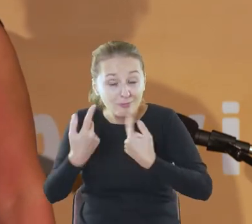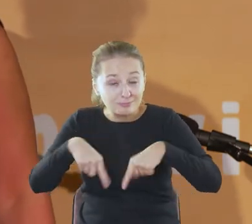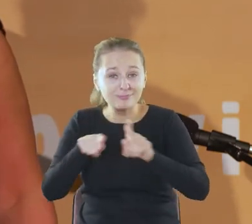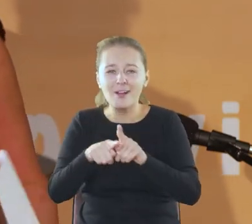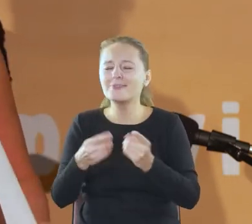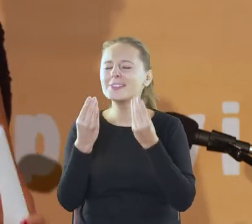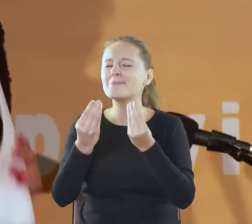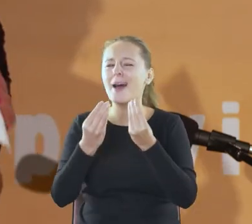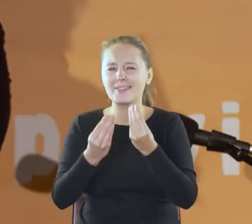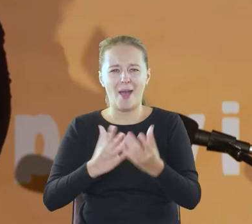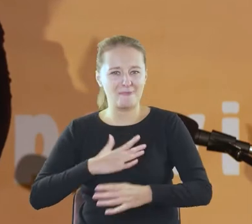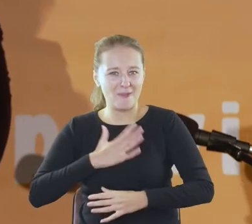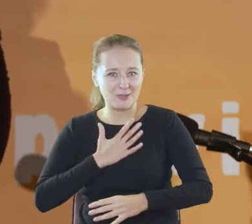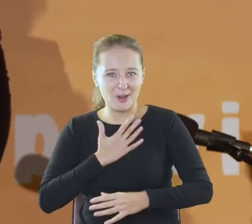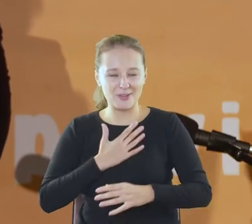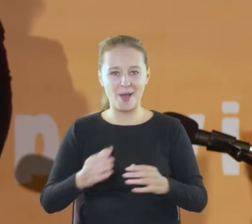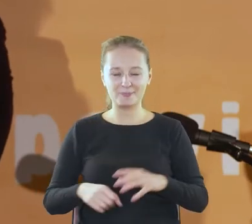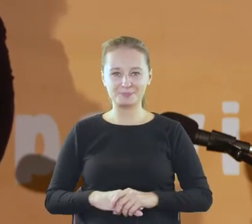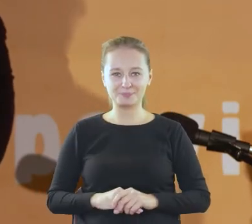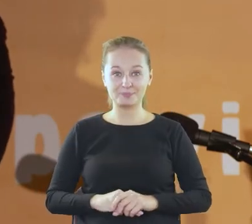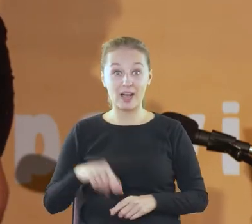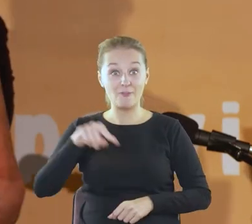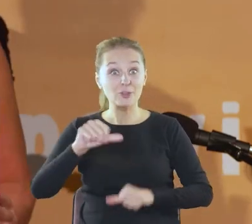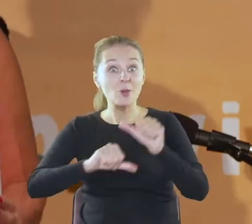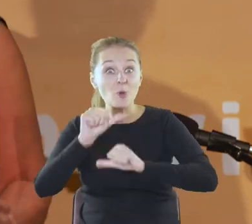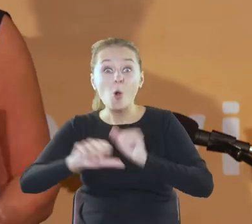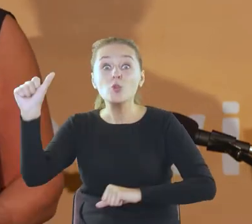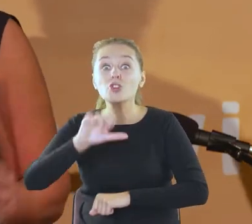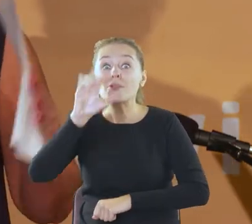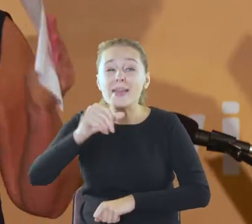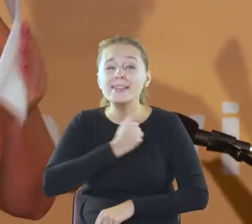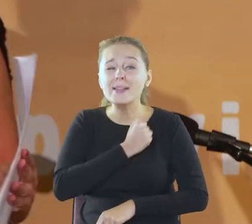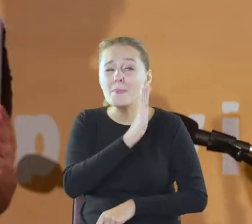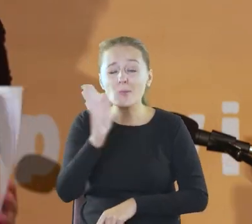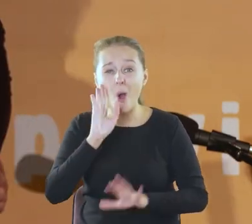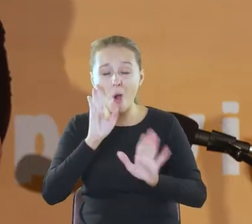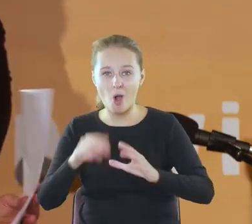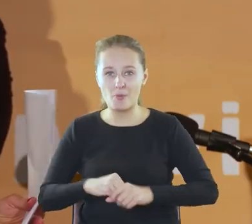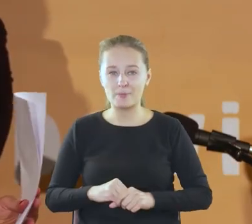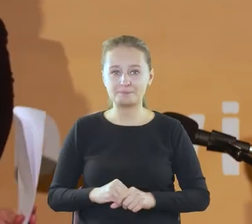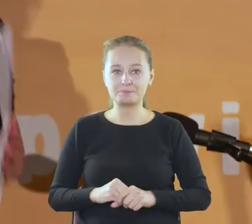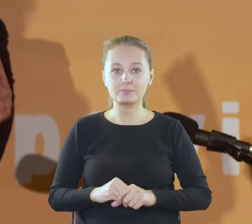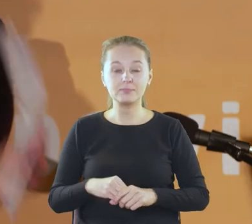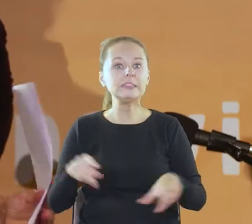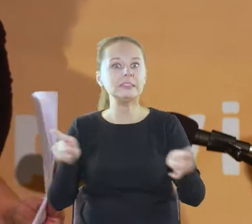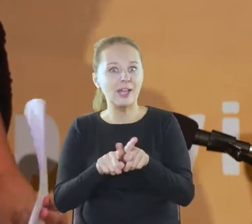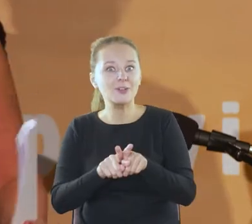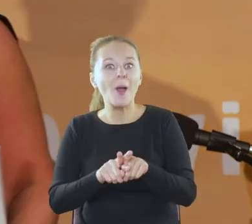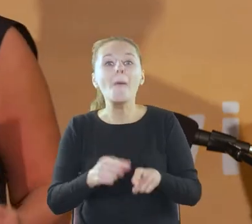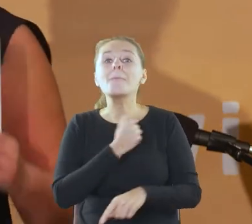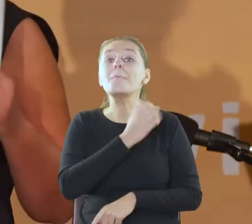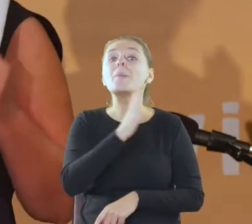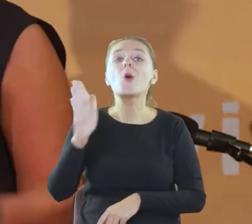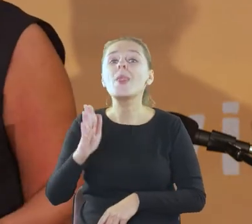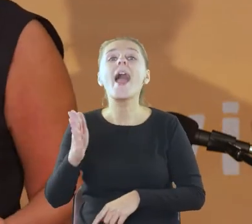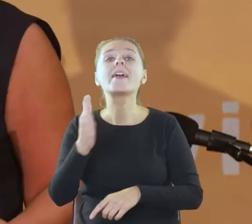są potem wspominane do końca życia. W tym roku mamy prawie 1500 bibliotek. W tym, słuchajcie, Bibliotekę Polską w Kairze. Po prostu dzieje się tam